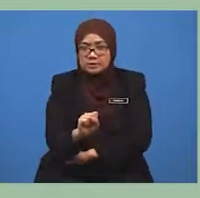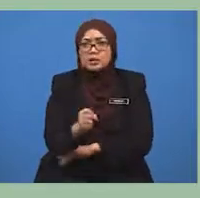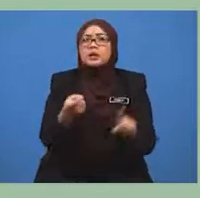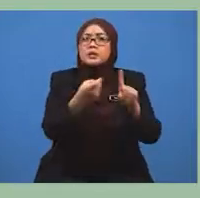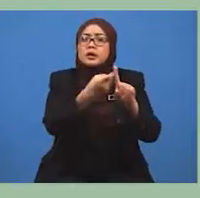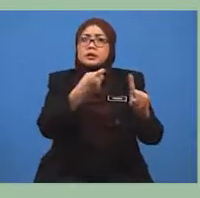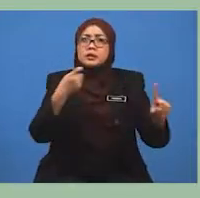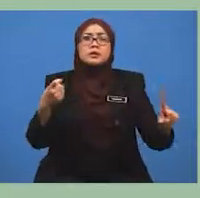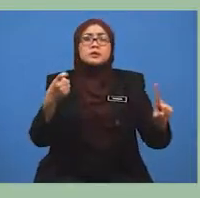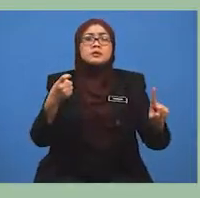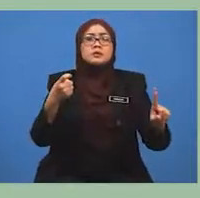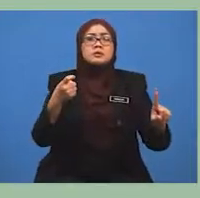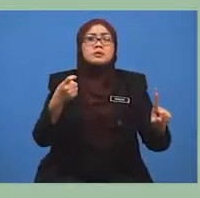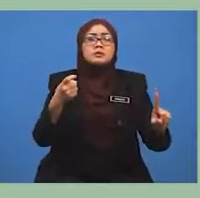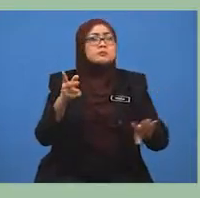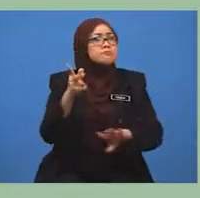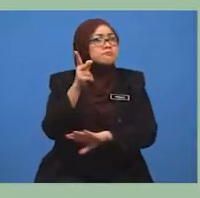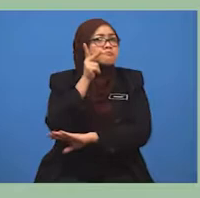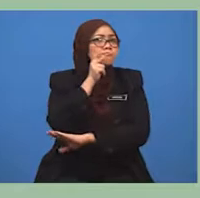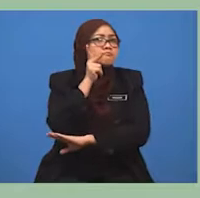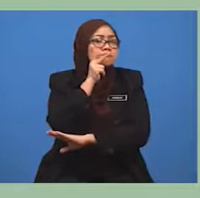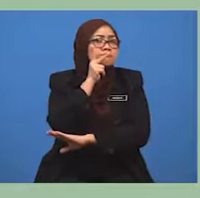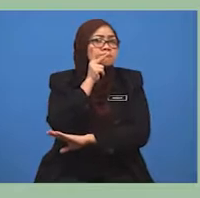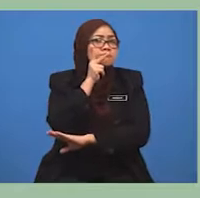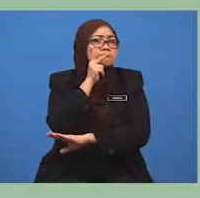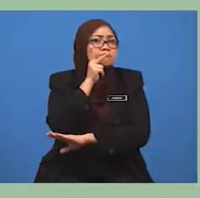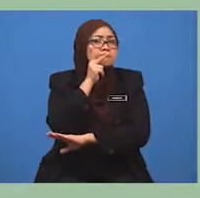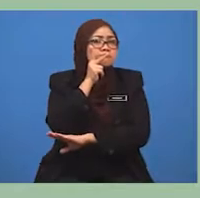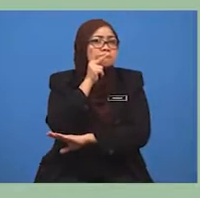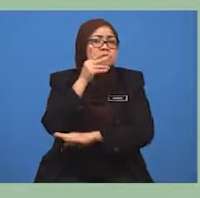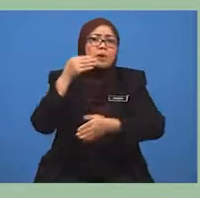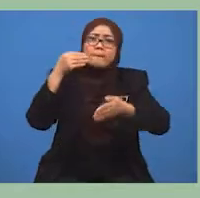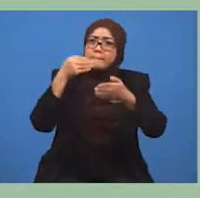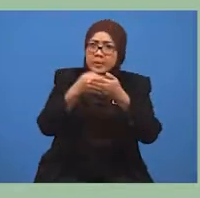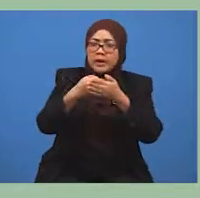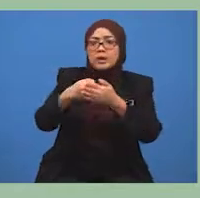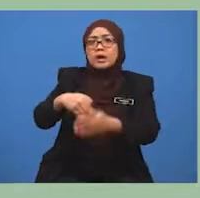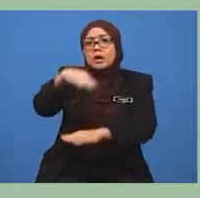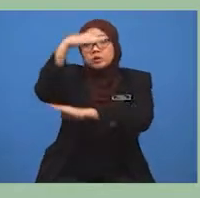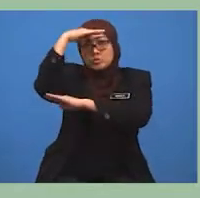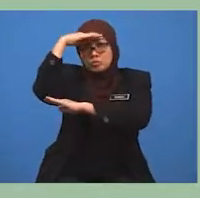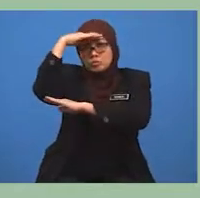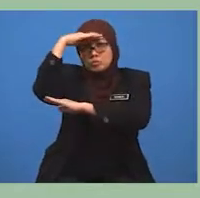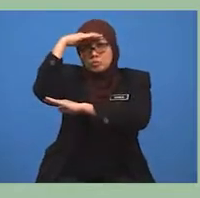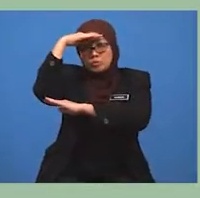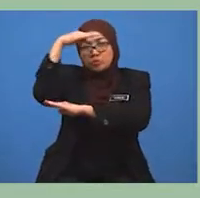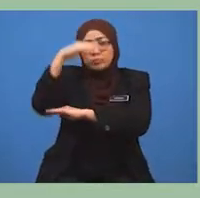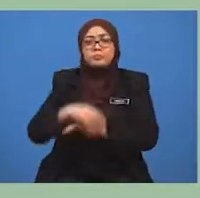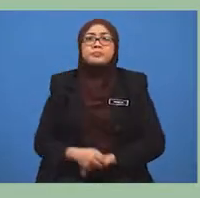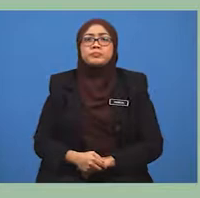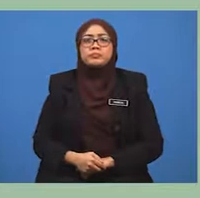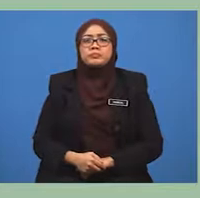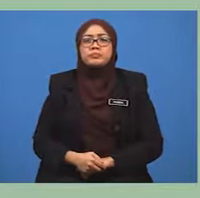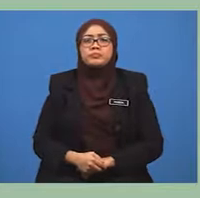Bukit Kayu Hitam di Kedah ke Johor Bahru di Johor. Selain itu, terdapat juga